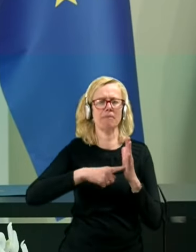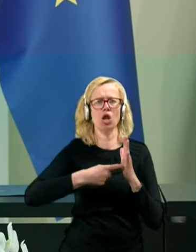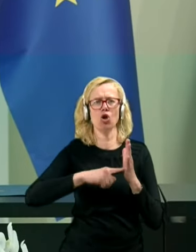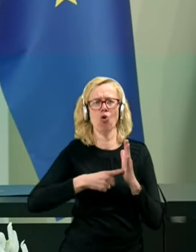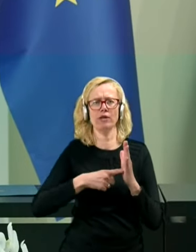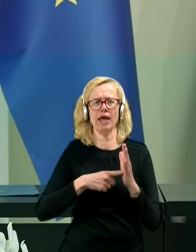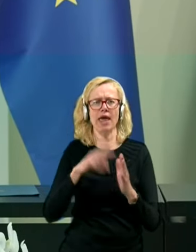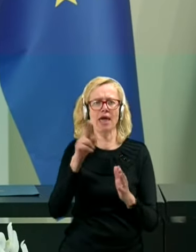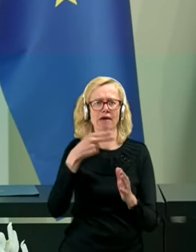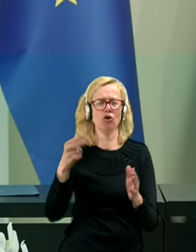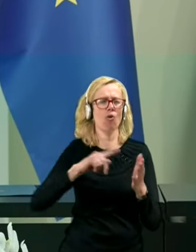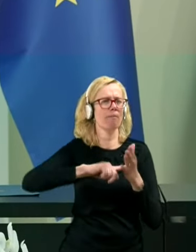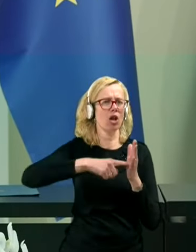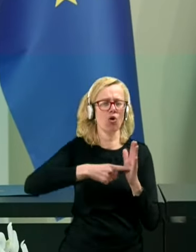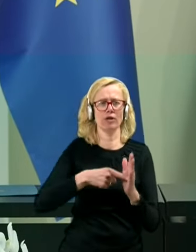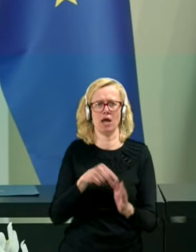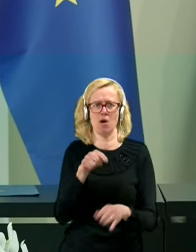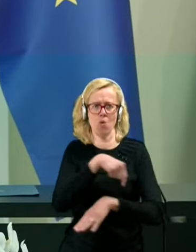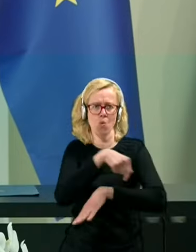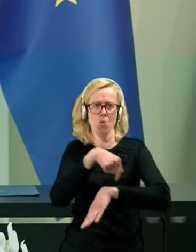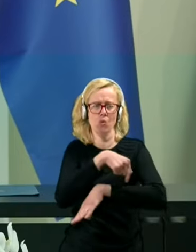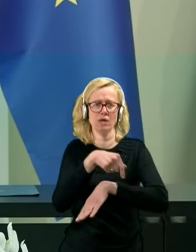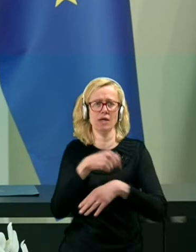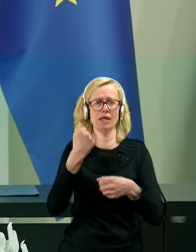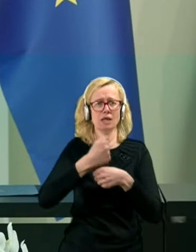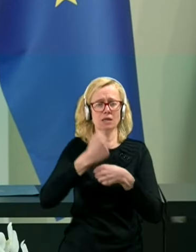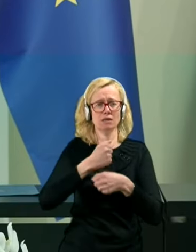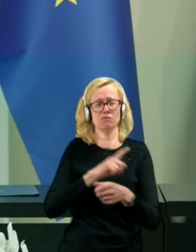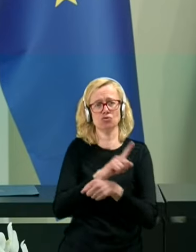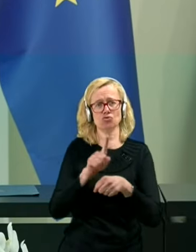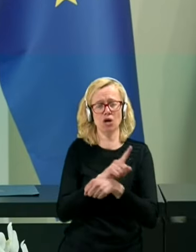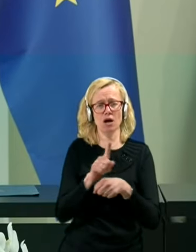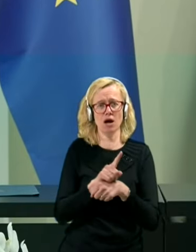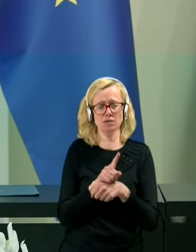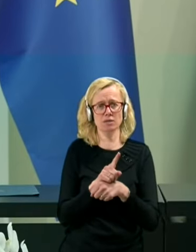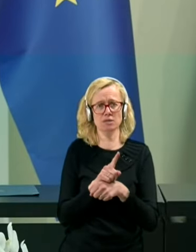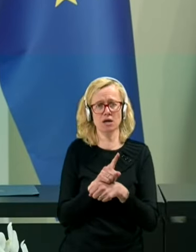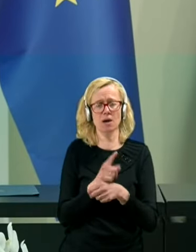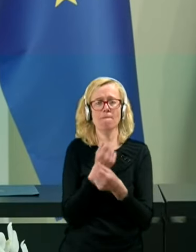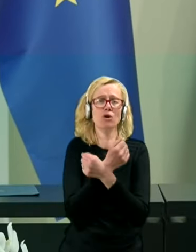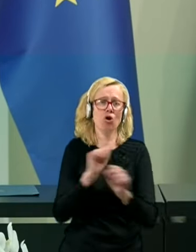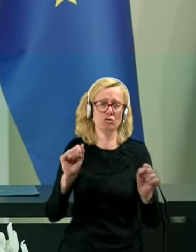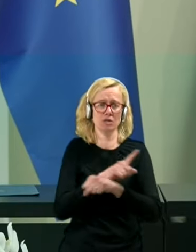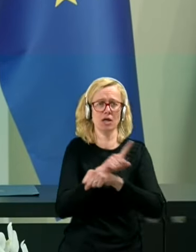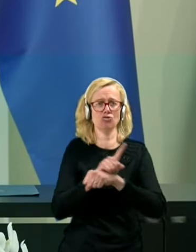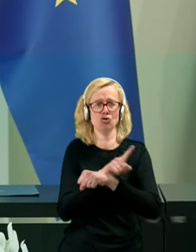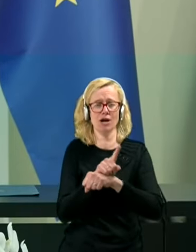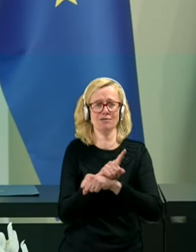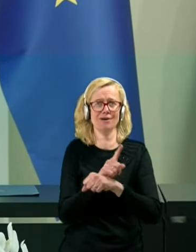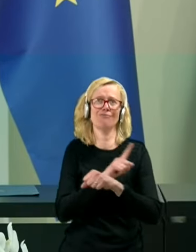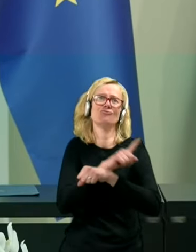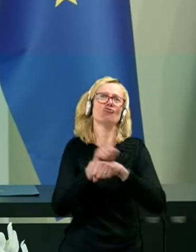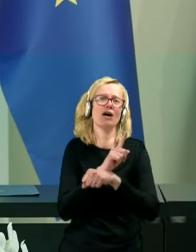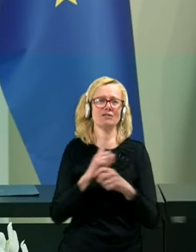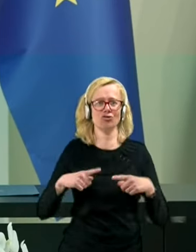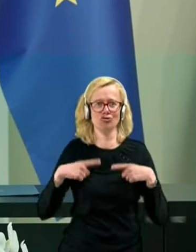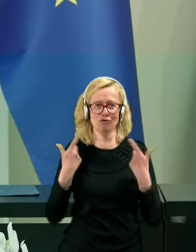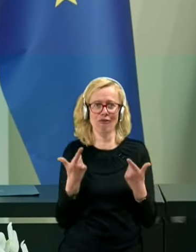na milijone ur delovnega časa ali pa prostega časa, časa življenja, kakorkoli